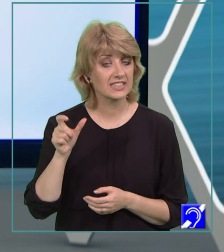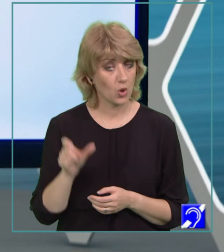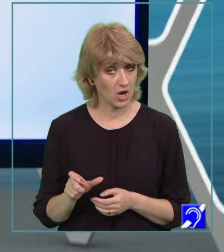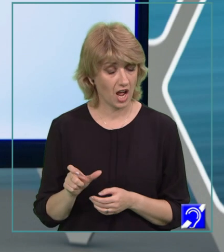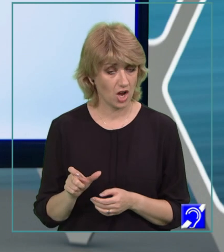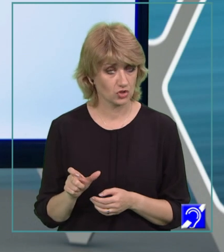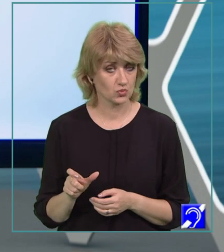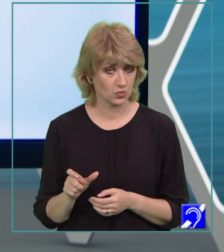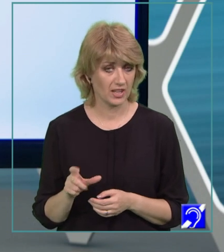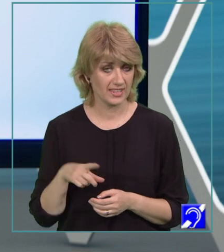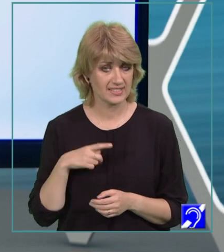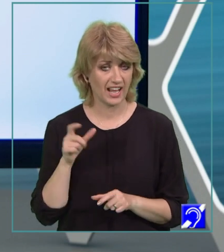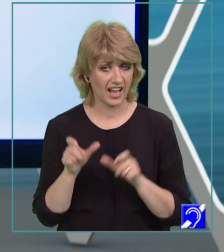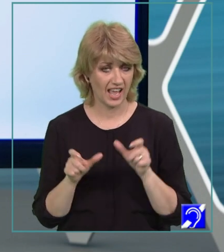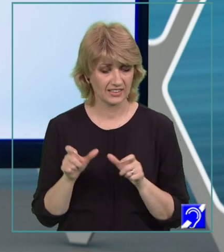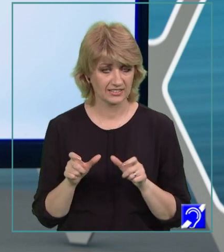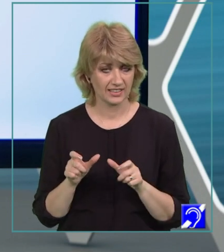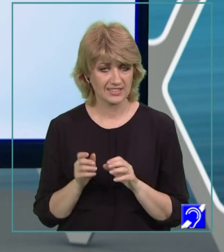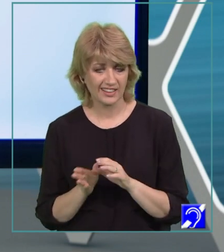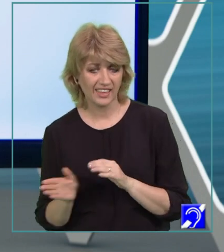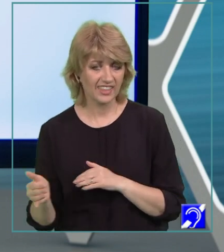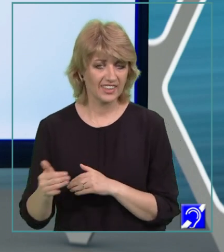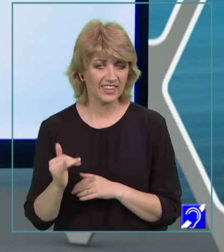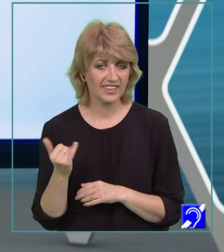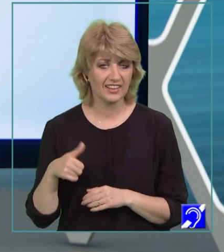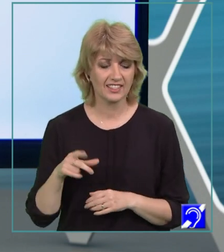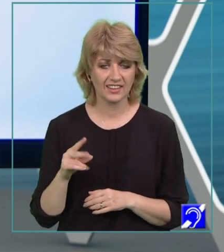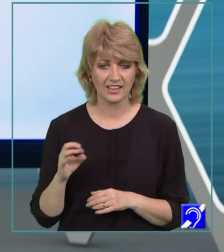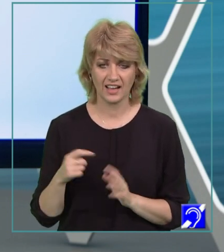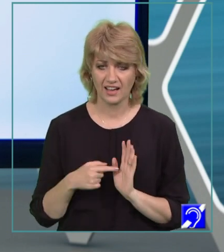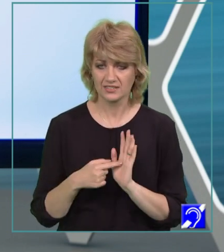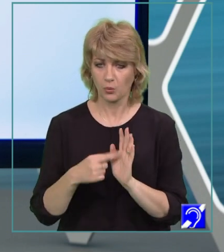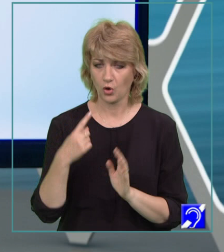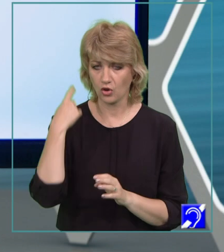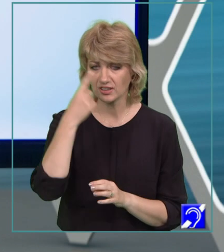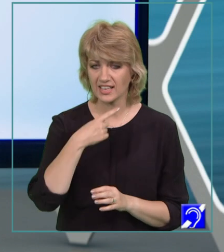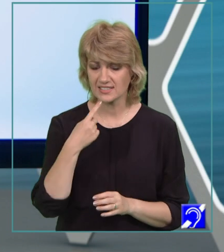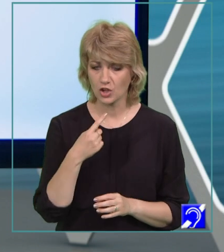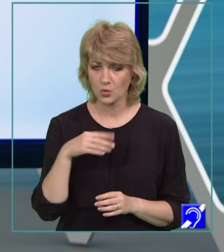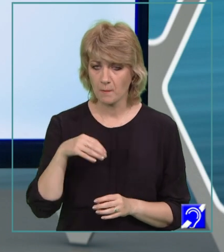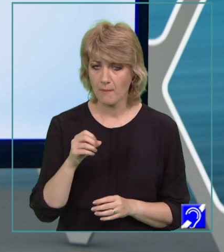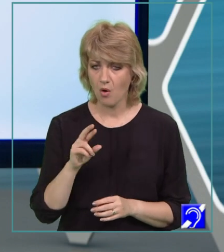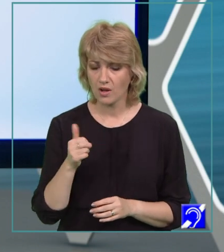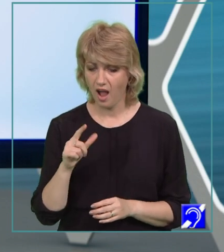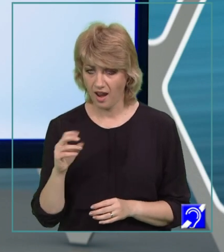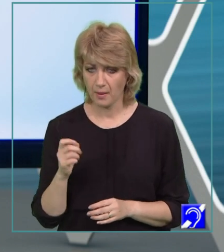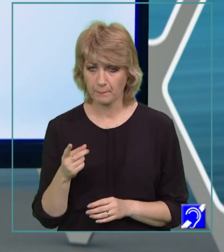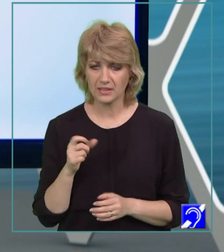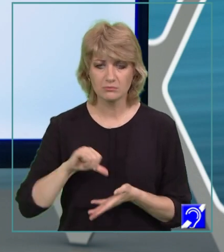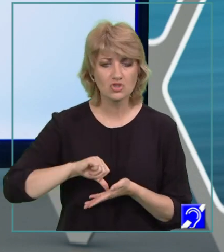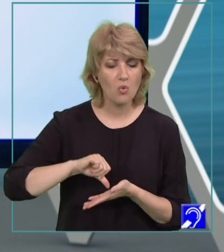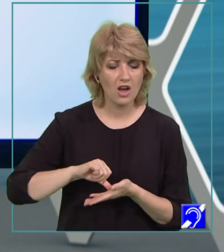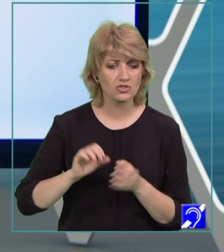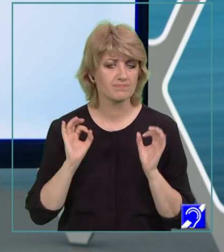regulă, e caracterizat indirect. Prin evidențierea unor trăsături morale, prin mijloace